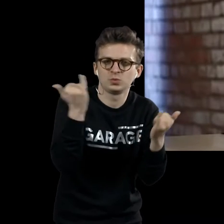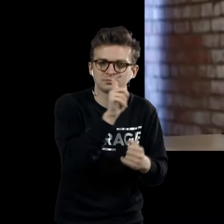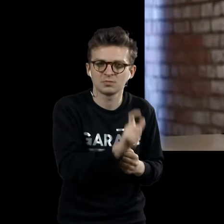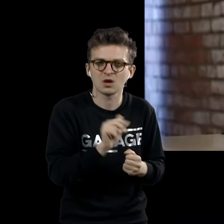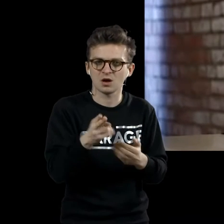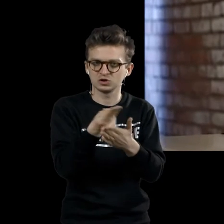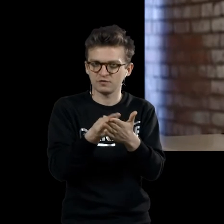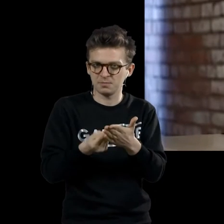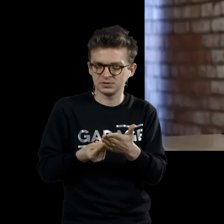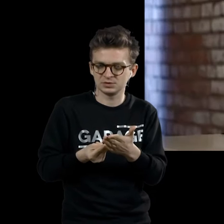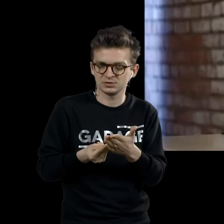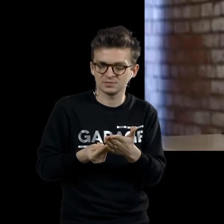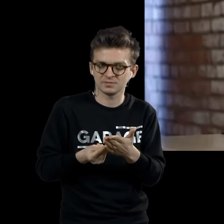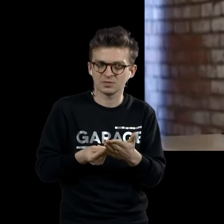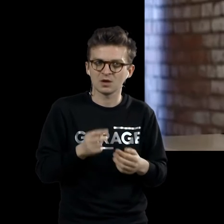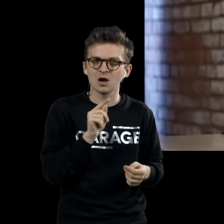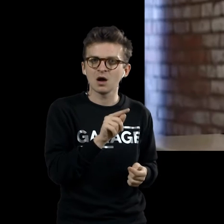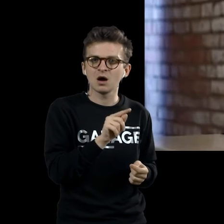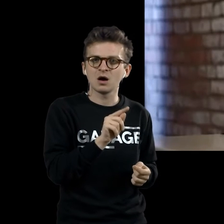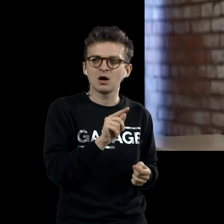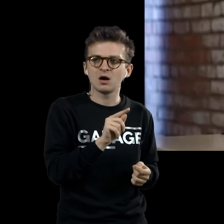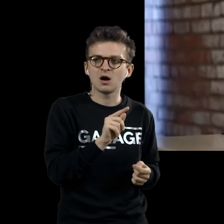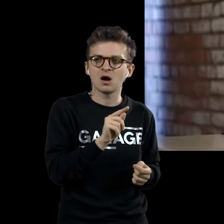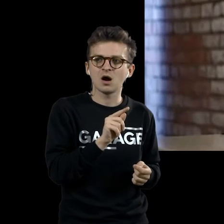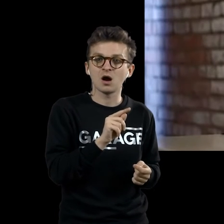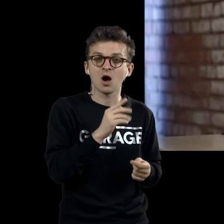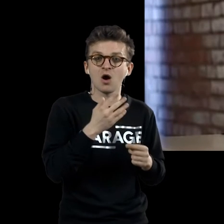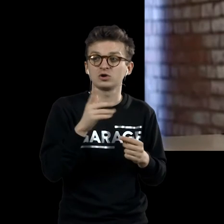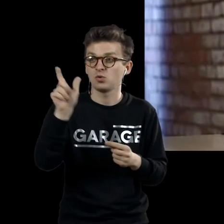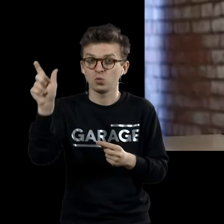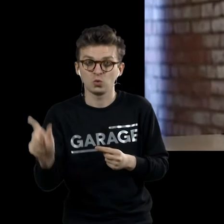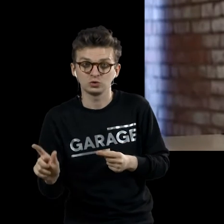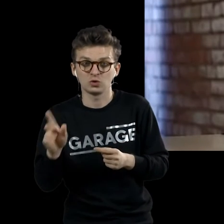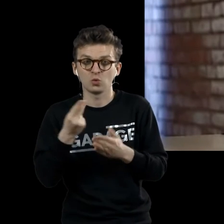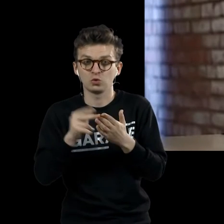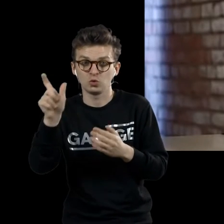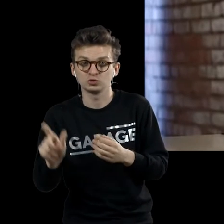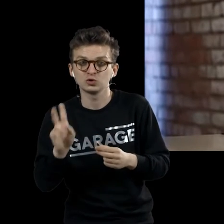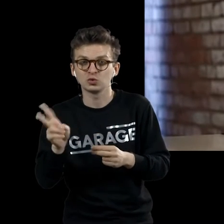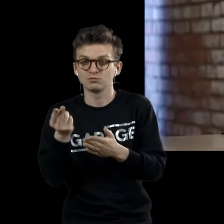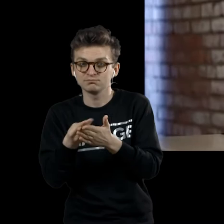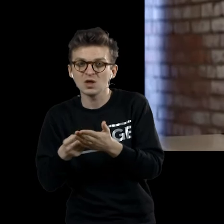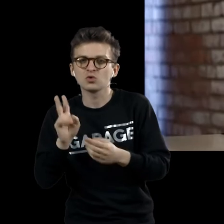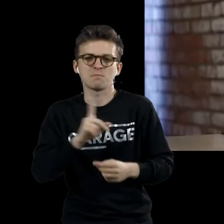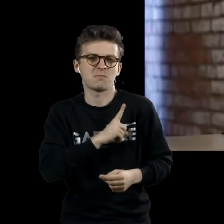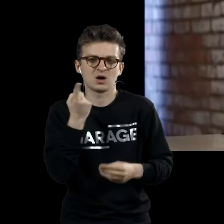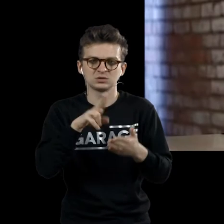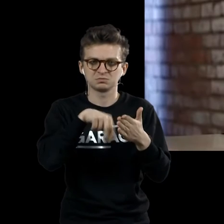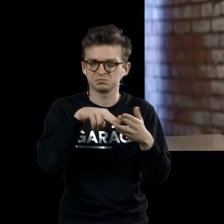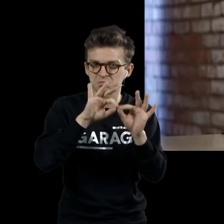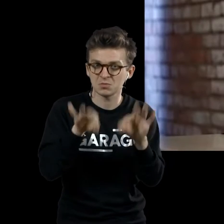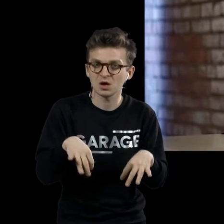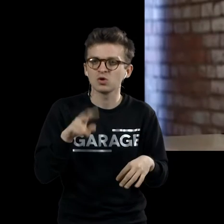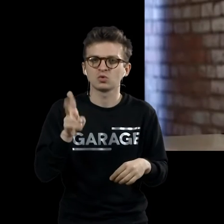живописца. Он был, эту фигуру художника-живописца, мастера кисти, обладающего